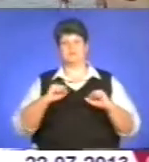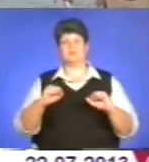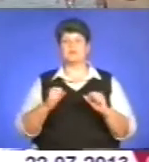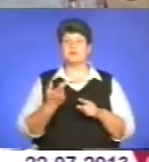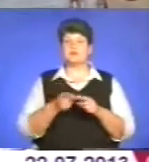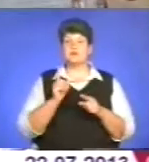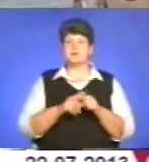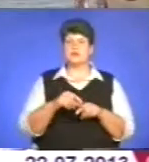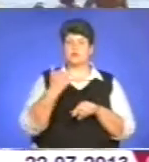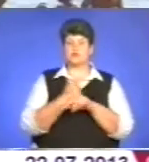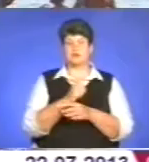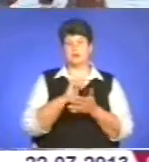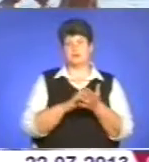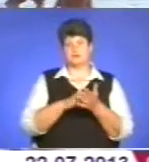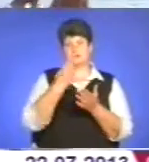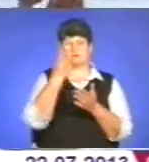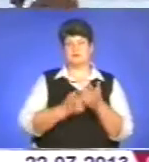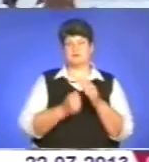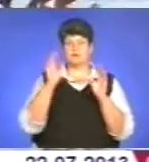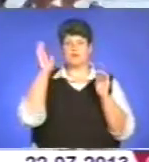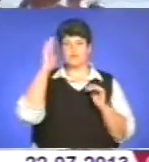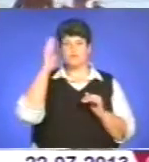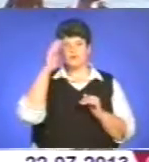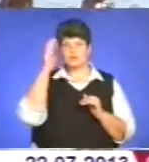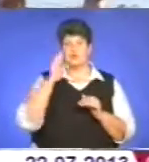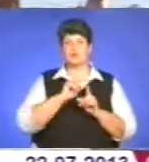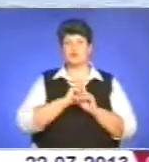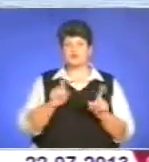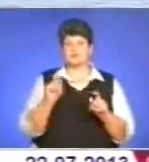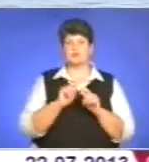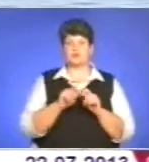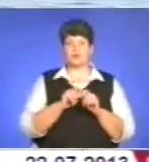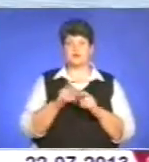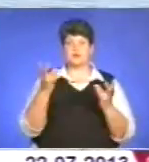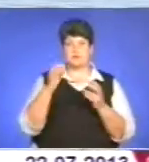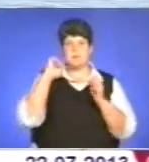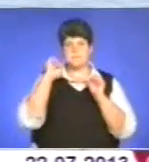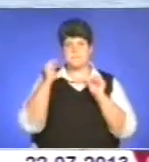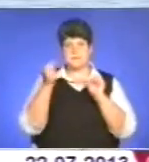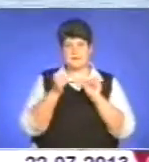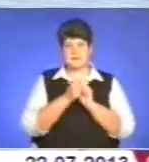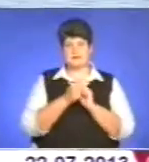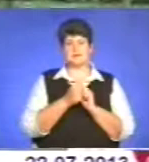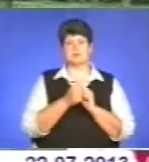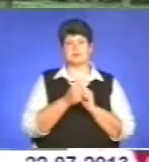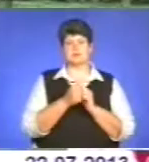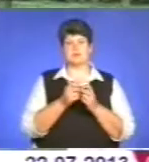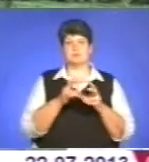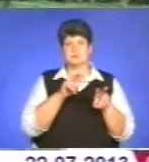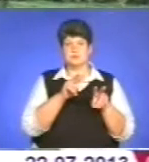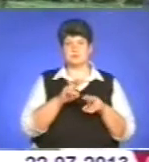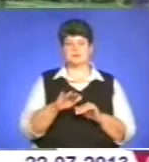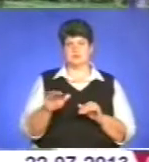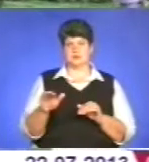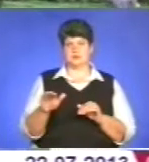'ятати про прості правила безпеки. Особливого контролю під час перебування на березі чи у водоймах потребують діти. Звернення